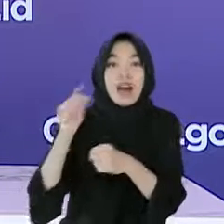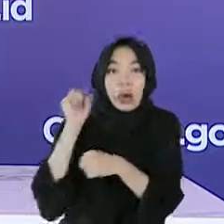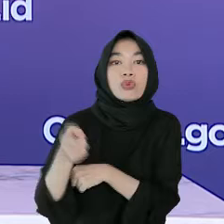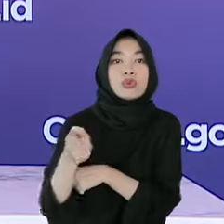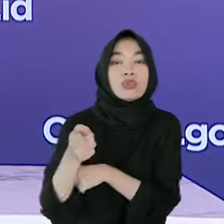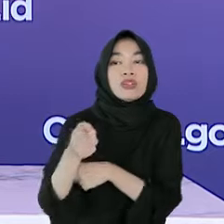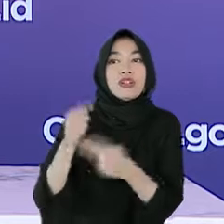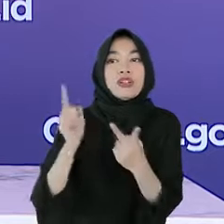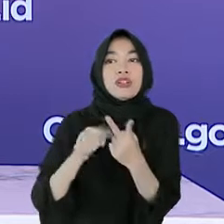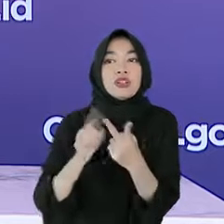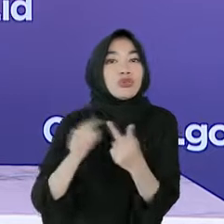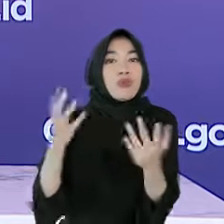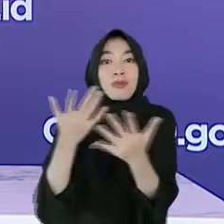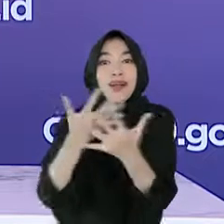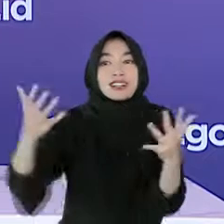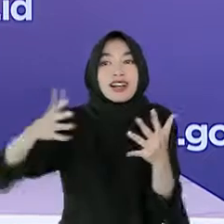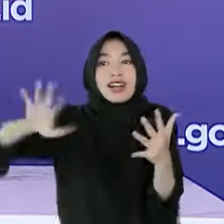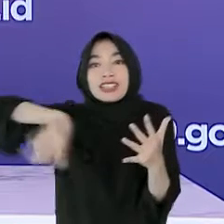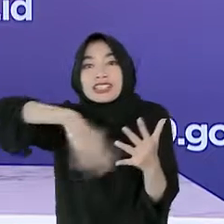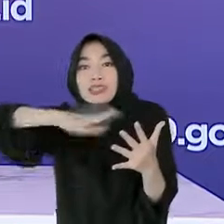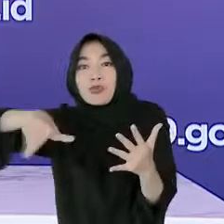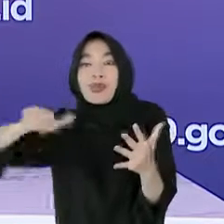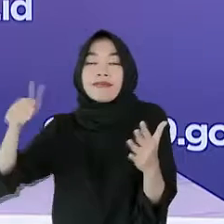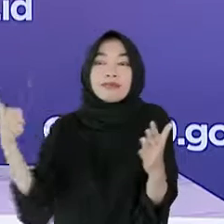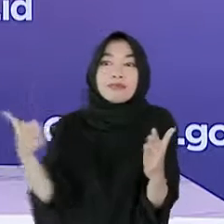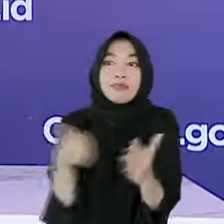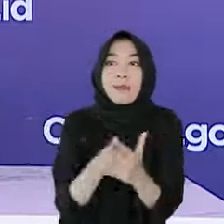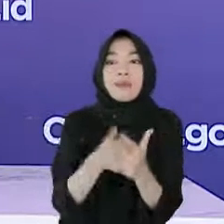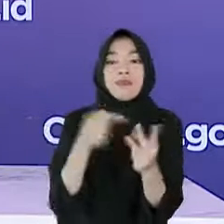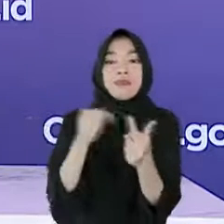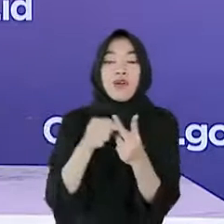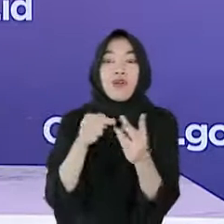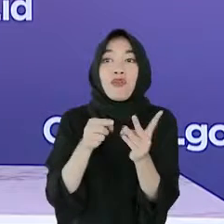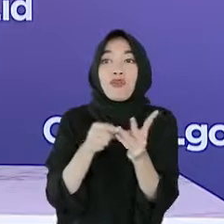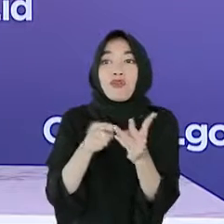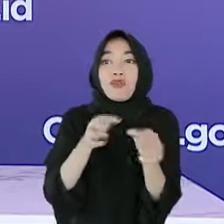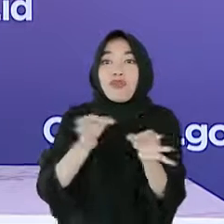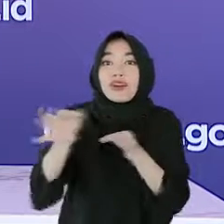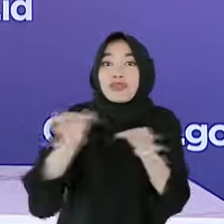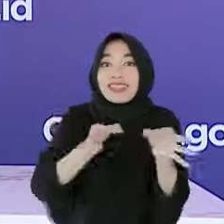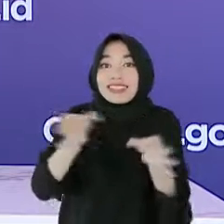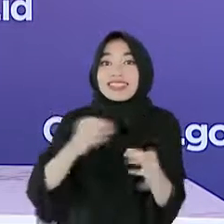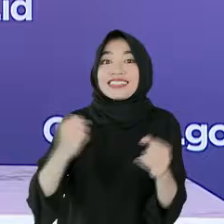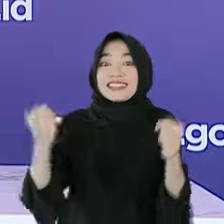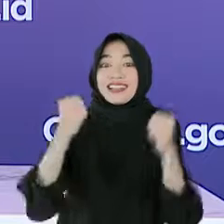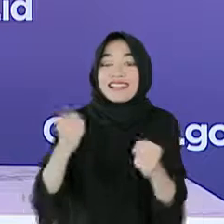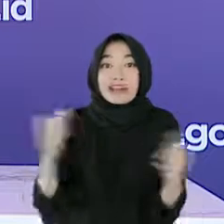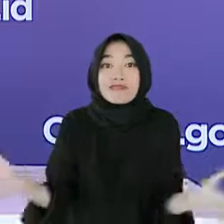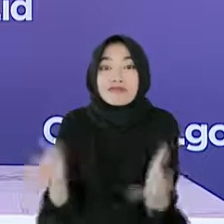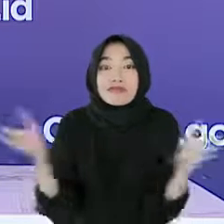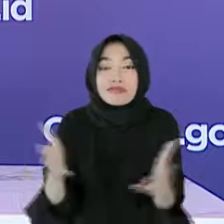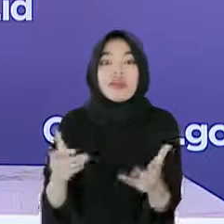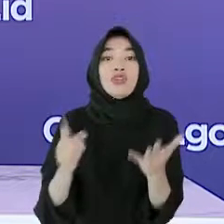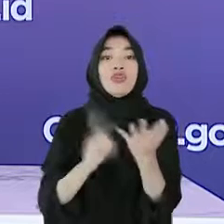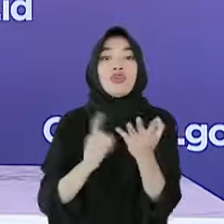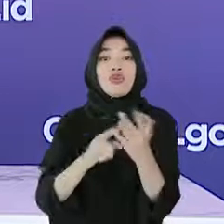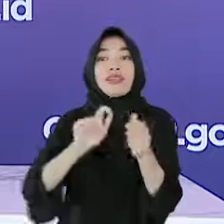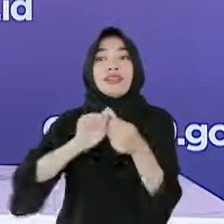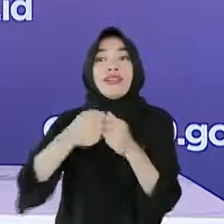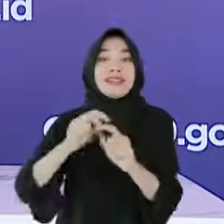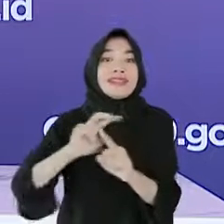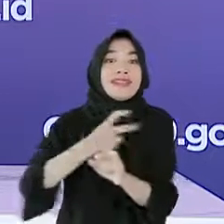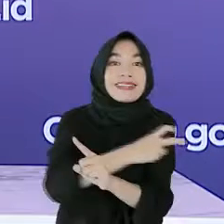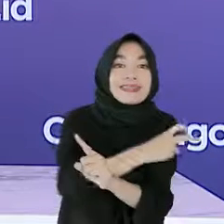kepatuan seluruh masyarakat, kesiapan fasilitas pelayanan kesehatan, dan peningkatan tes COVID-19